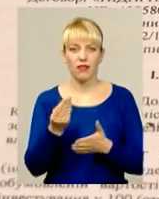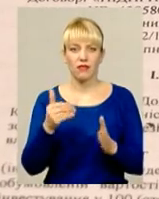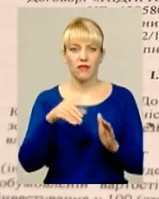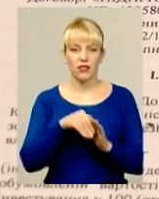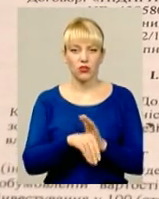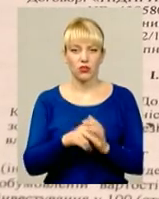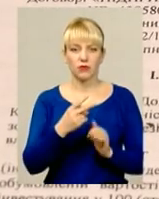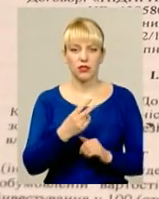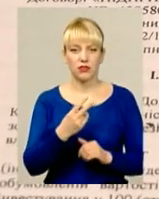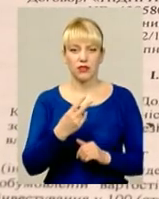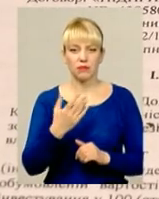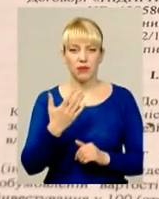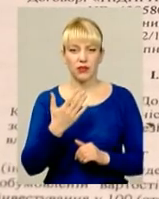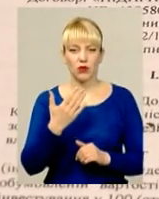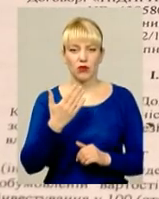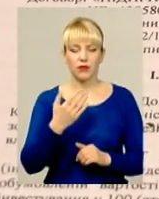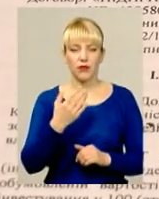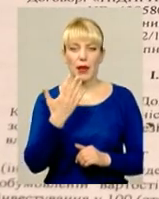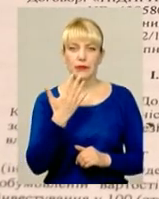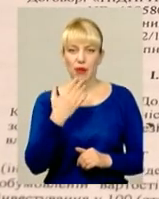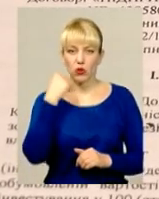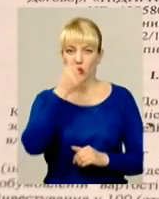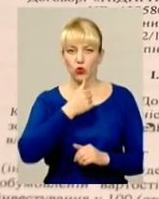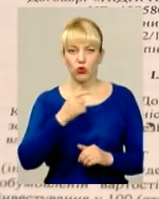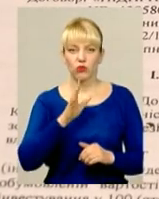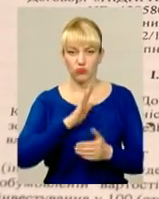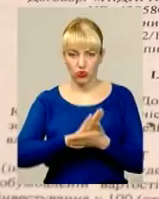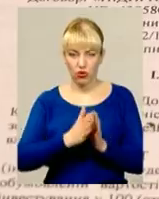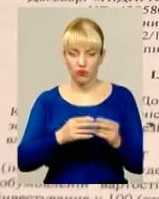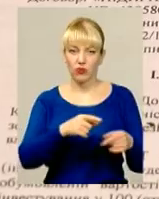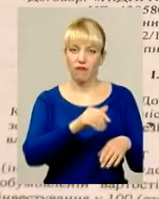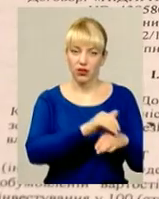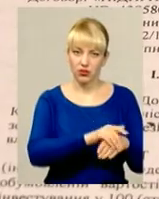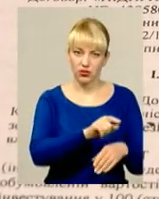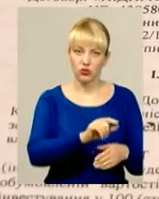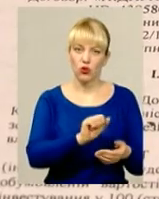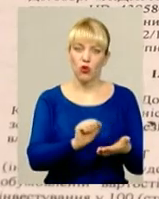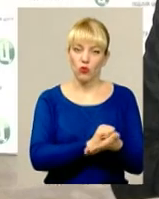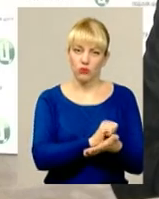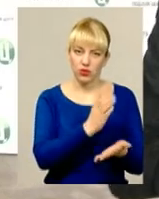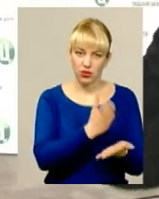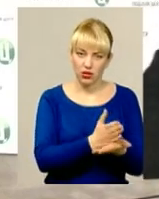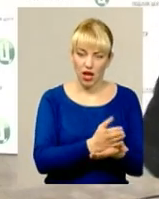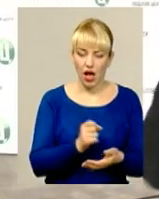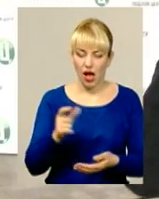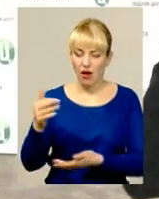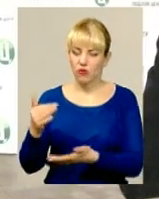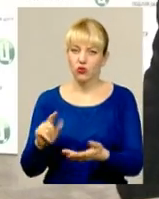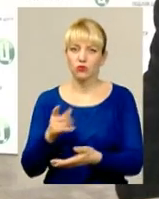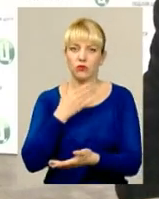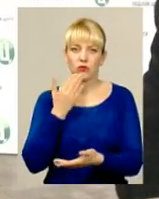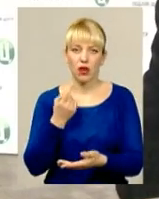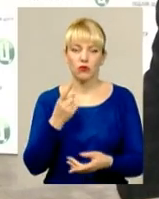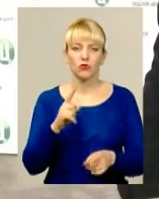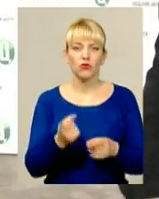договір, який я покажу. 5-го року, що вона його уклала. Тобто виникають сумніви. А чому він, дану особу, не включив